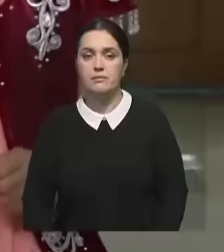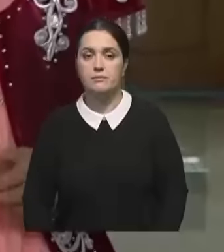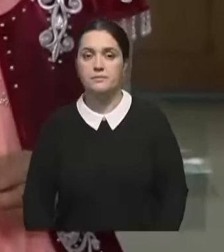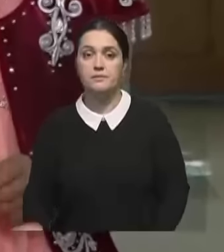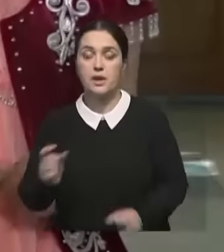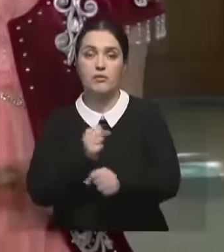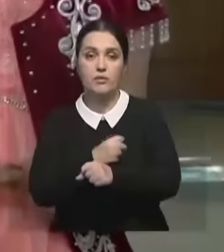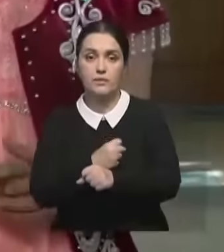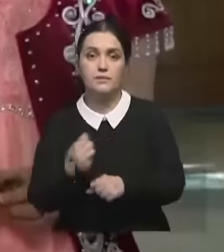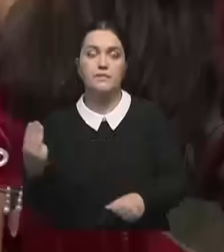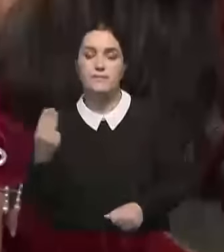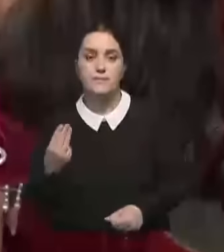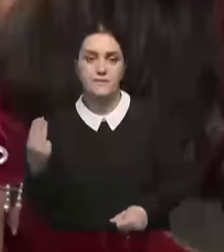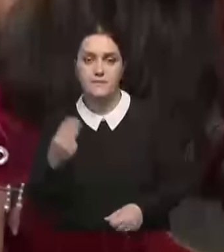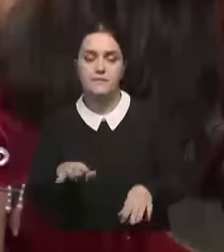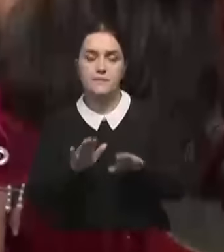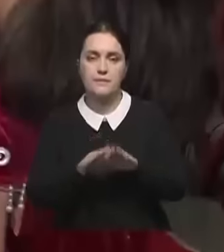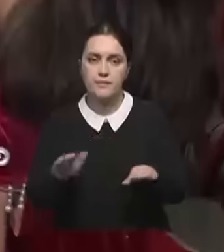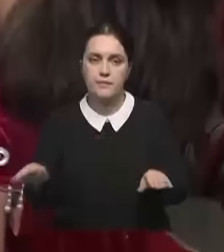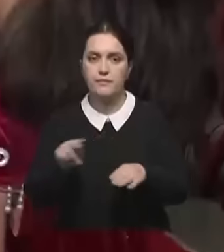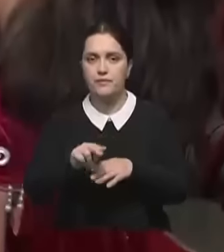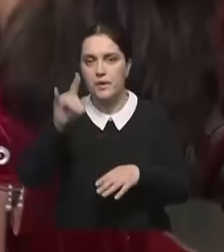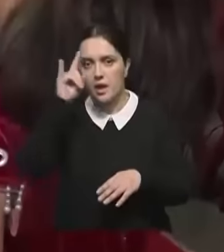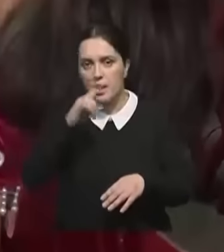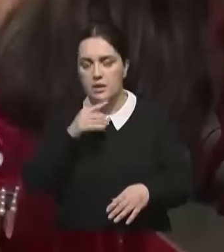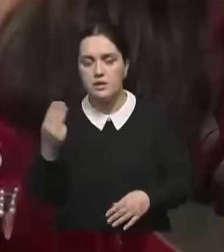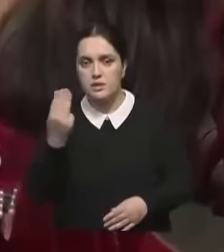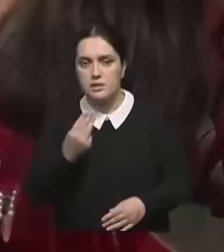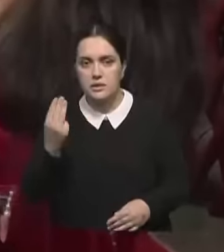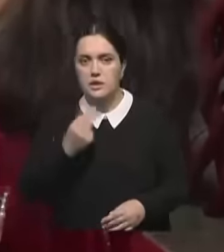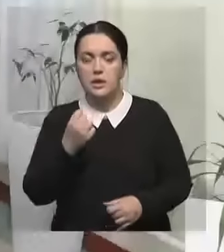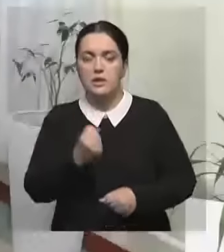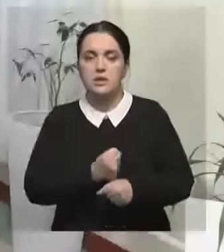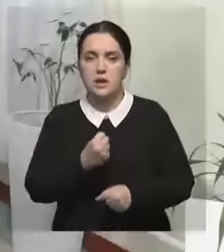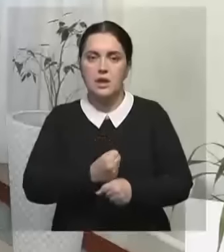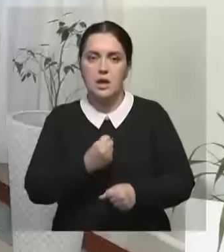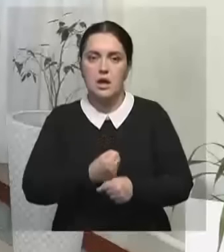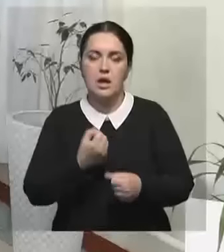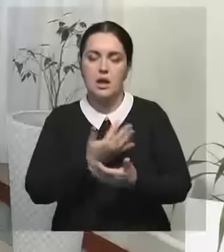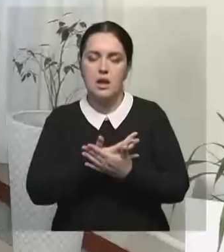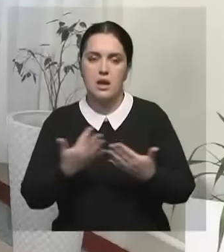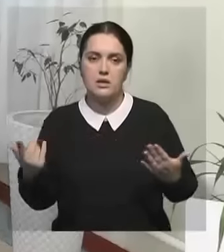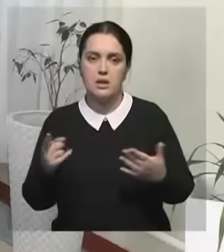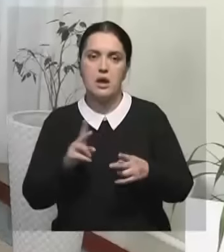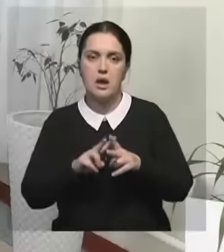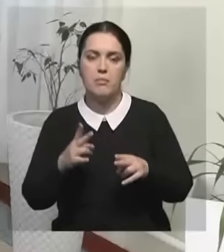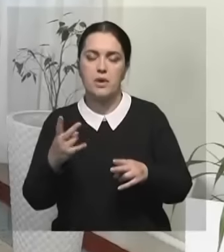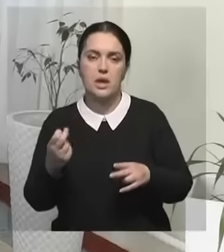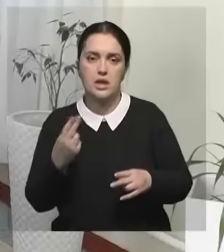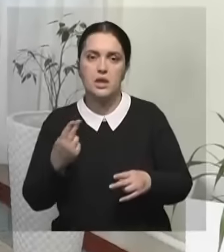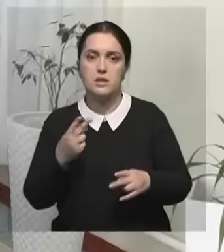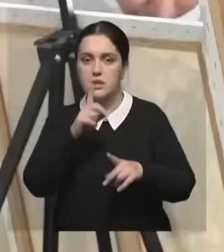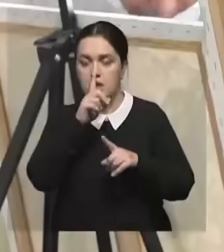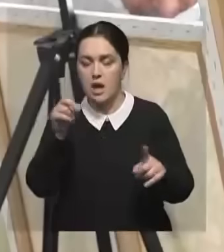верблюжья шерсть. Девочек знакомят с секретами казахского войлочного искусства. В этнолагере школьников погружают в атмосферу национальной